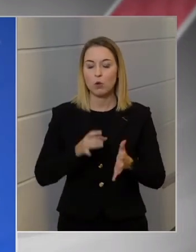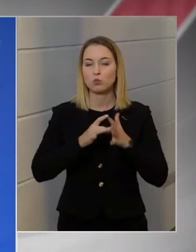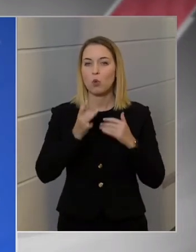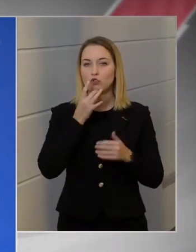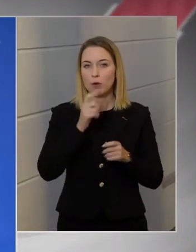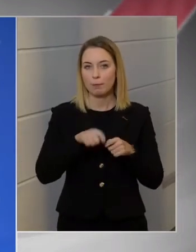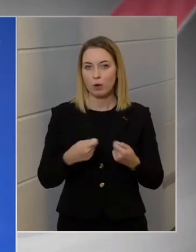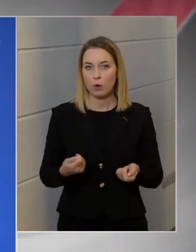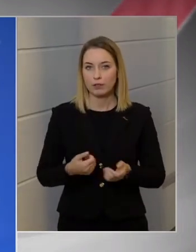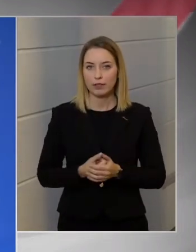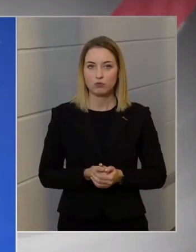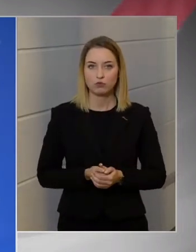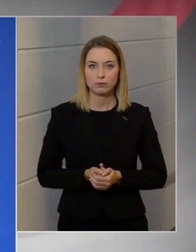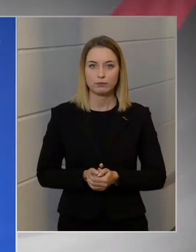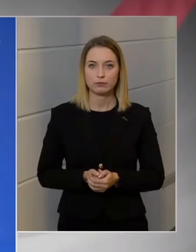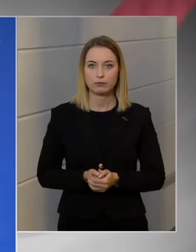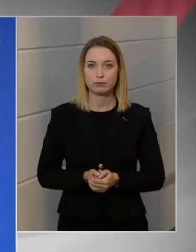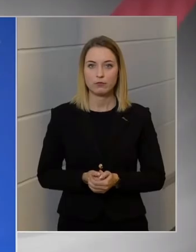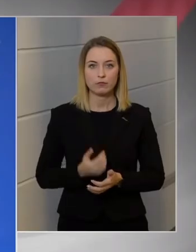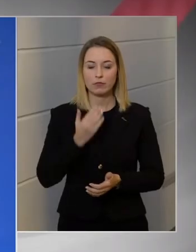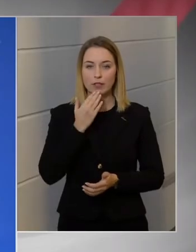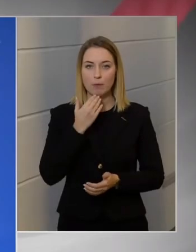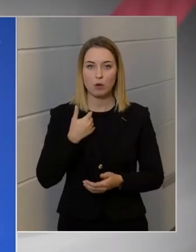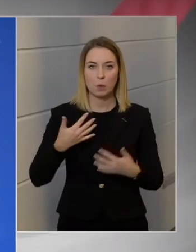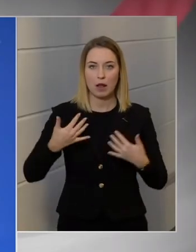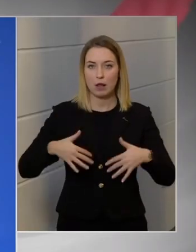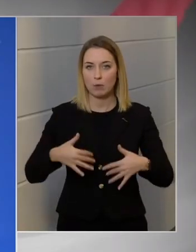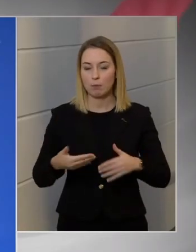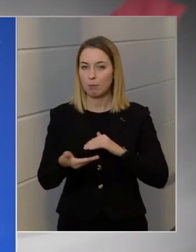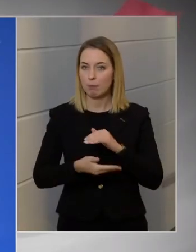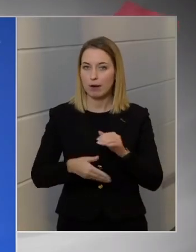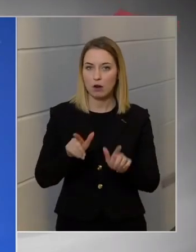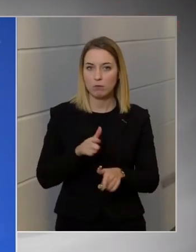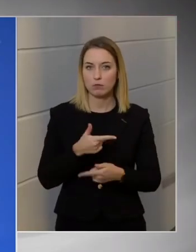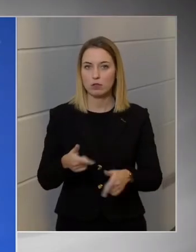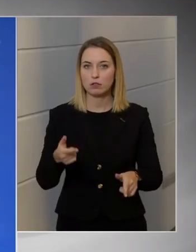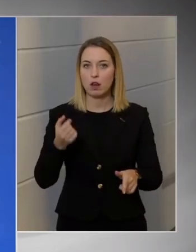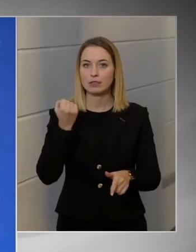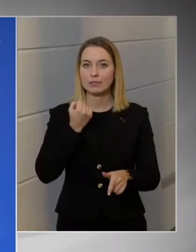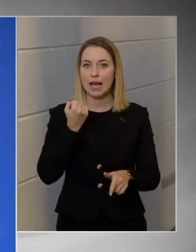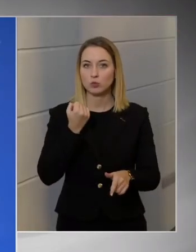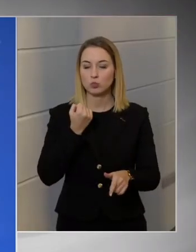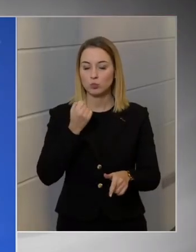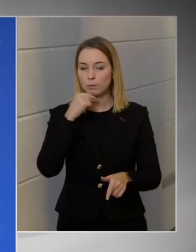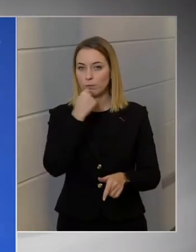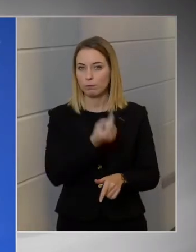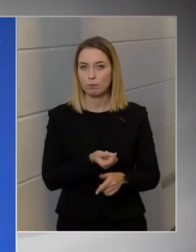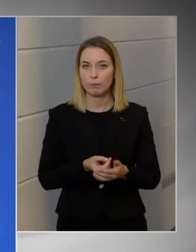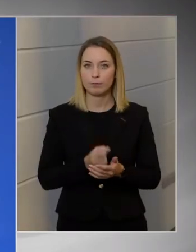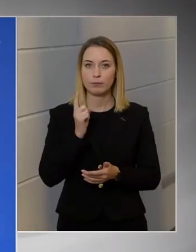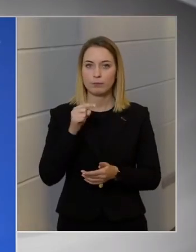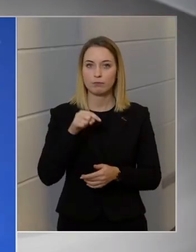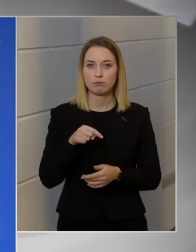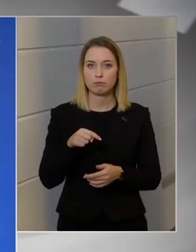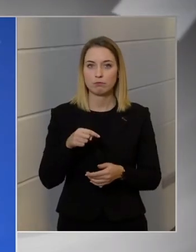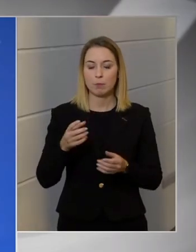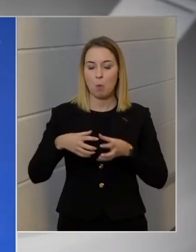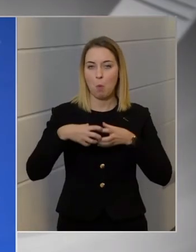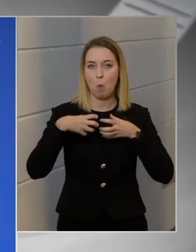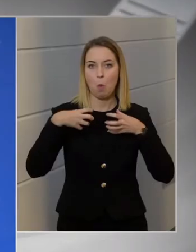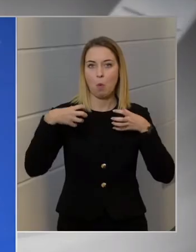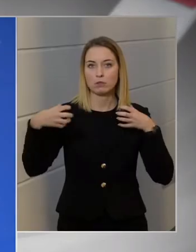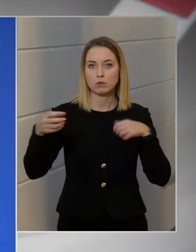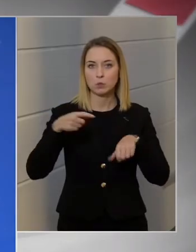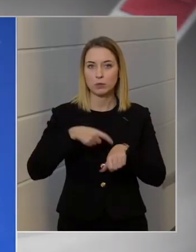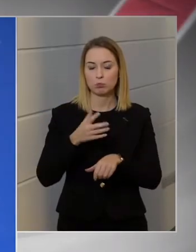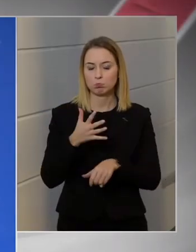megoldás. Nem akarok elhamarkodottan, vagy megalapozatlanul dátumot mondani, de ez nem belátalatlanul hosszú időt, ez